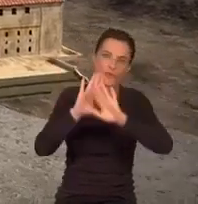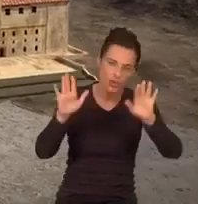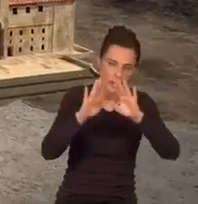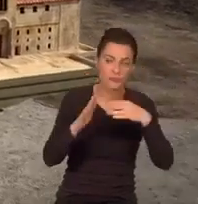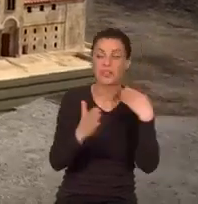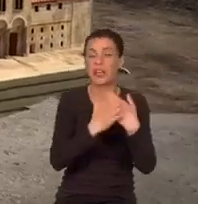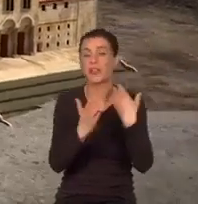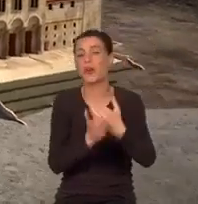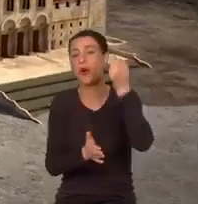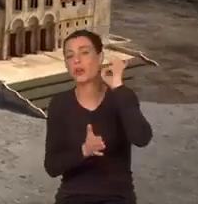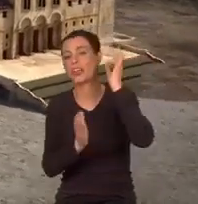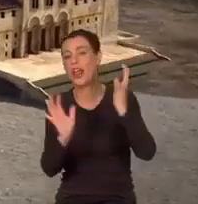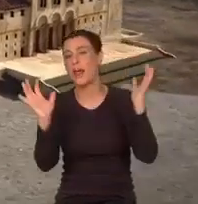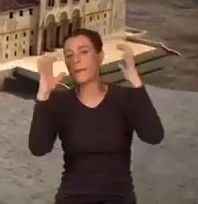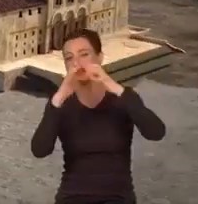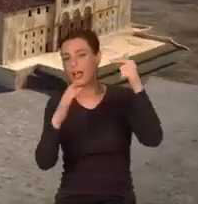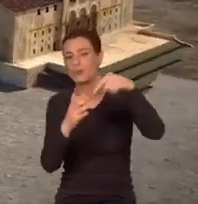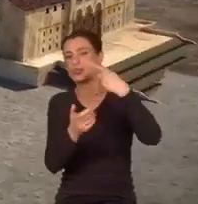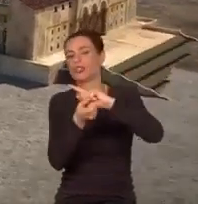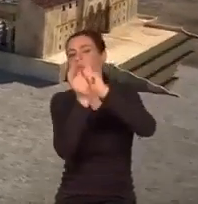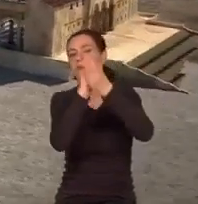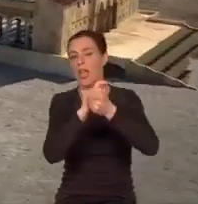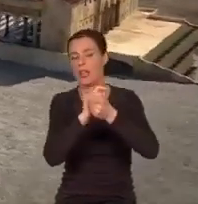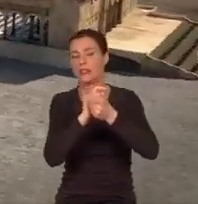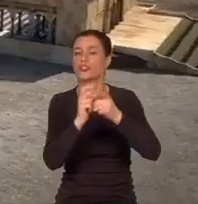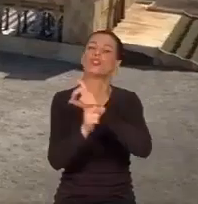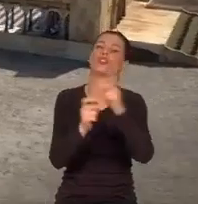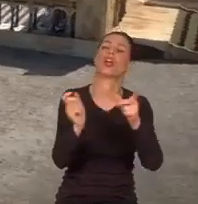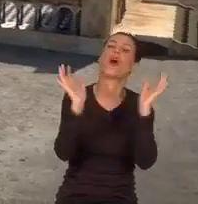Oryginalna Bazylika miała dalej się zmieniać, czy zostać zburzona?